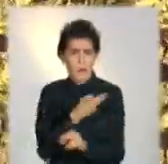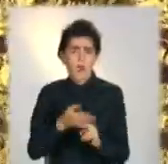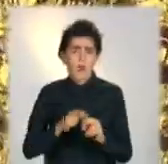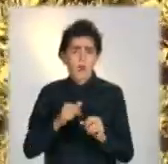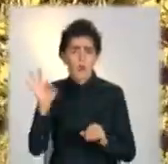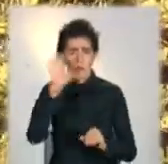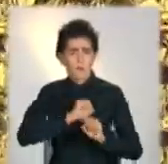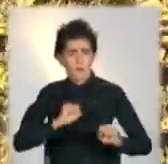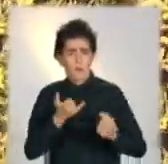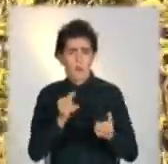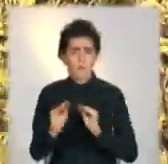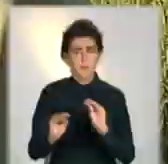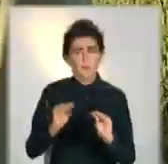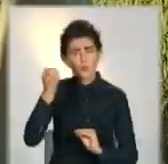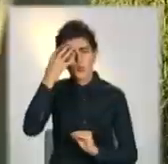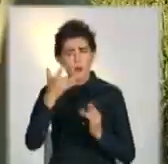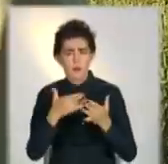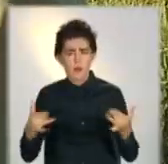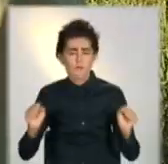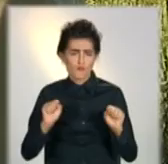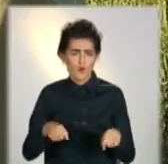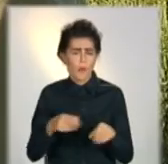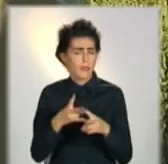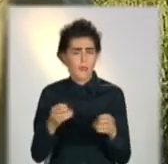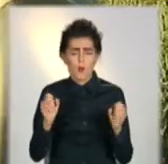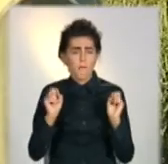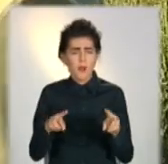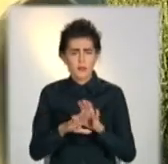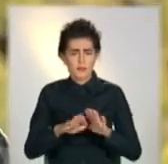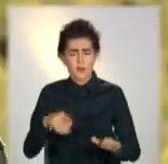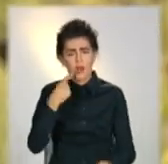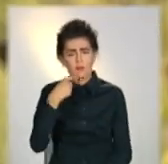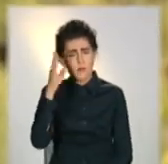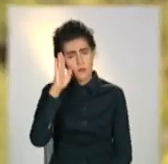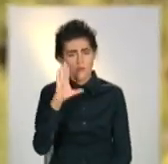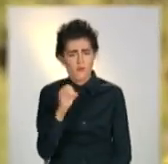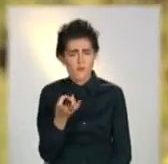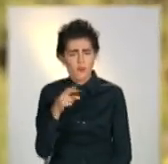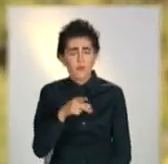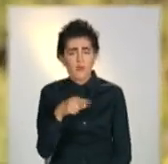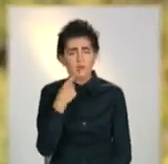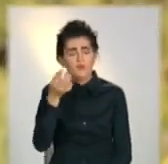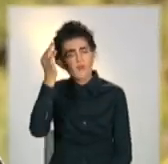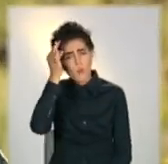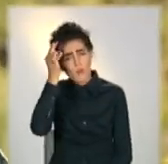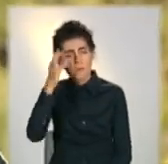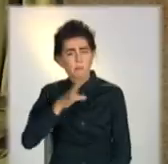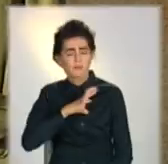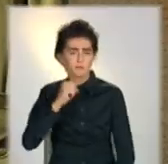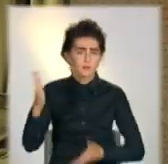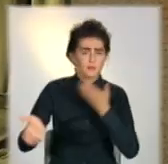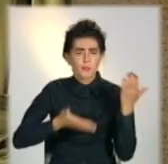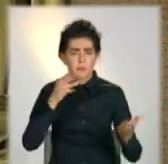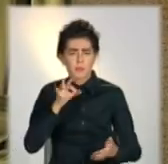саджати зорнові культури на цій території буде безпечно, розповідає фермер пан Валентин. Згадую, як колись до розмінування